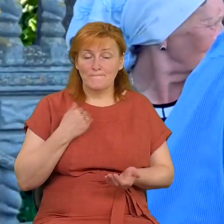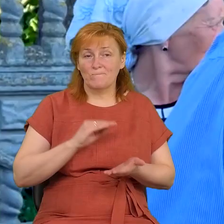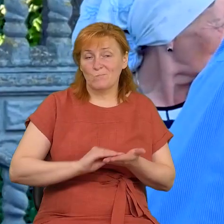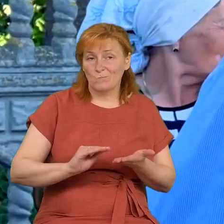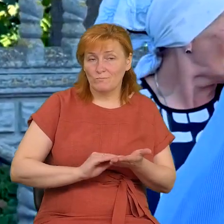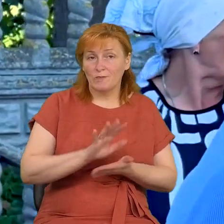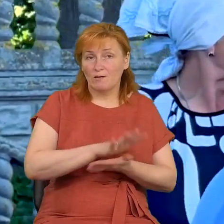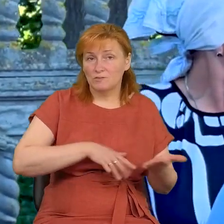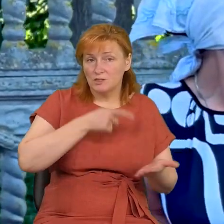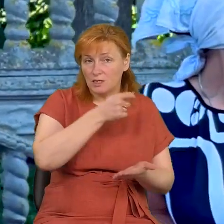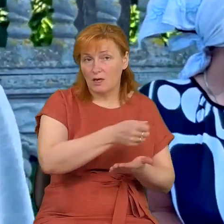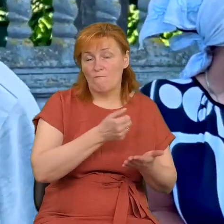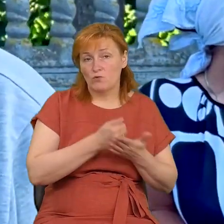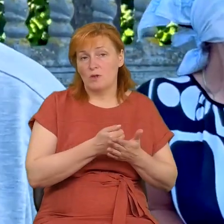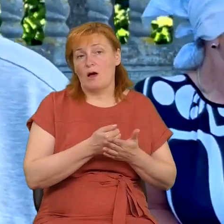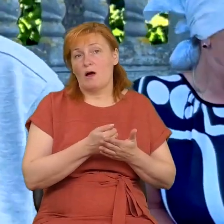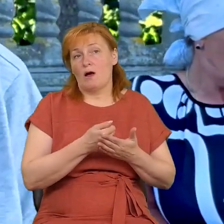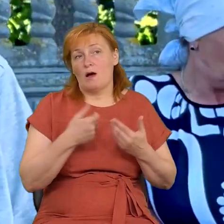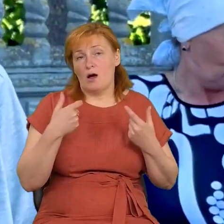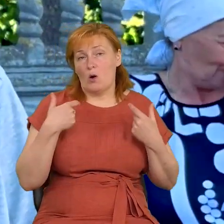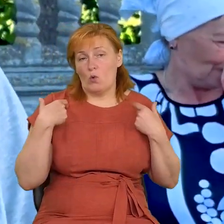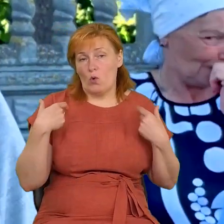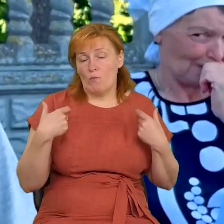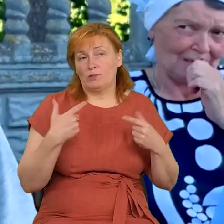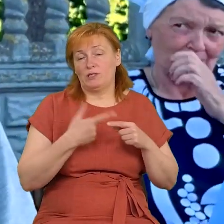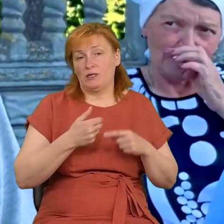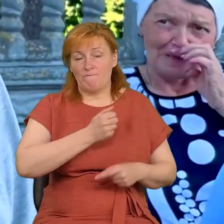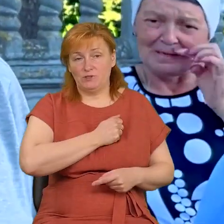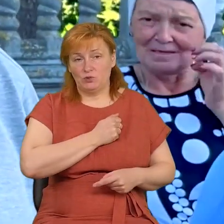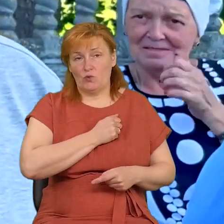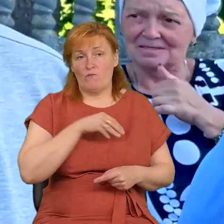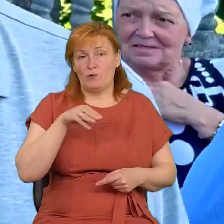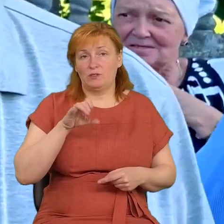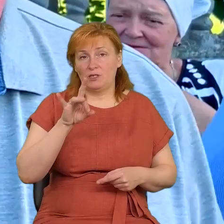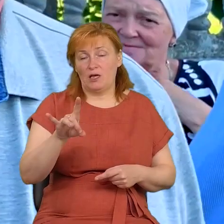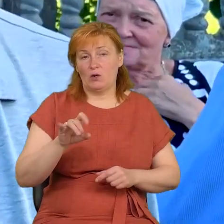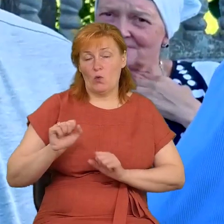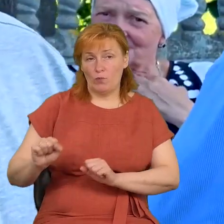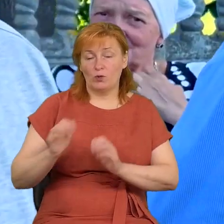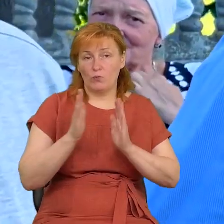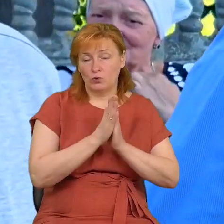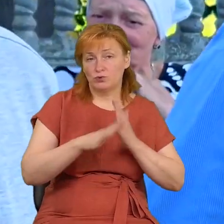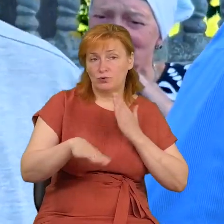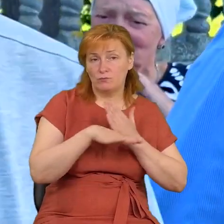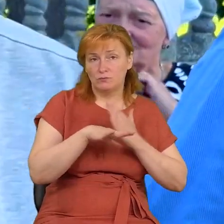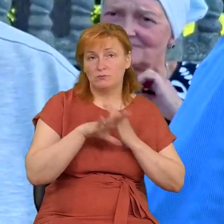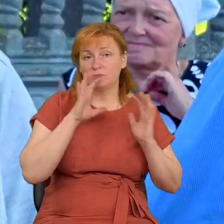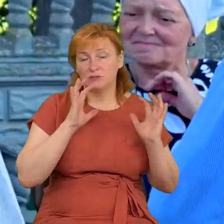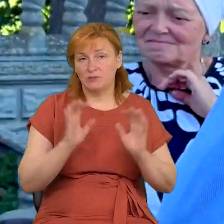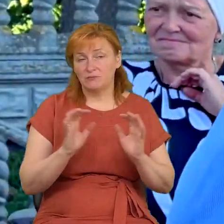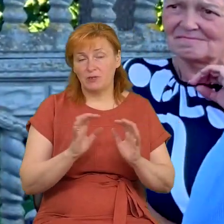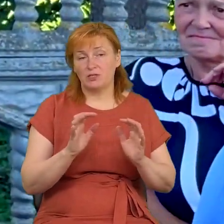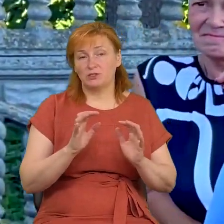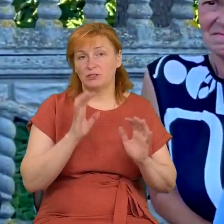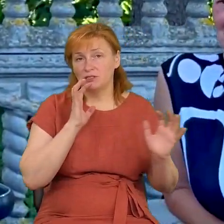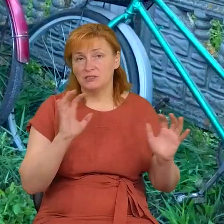на командира військової нашої території оборони, прошу забезпечити збереження майна. Я не писав